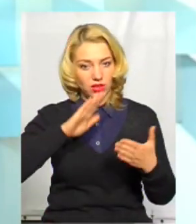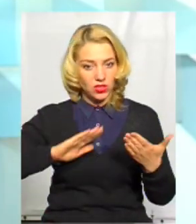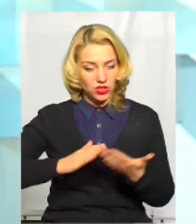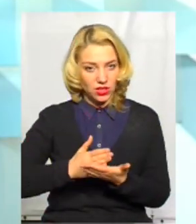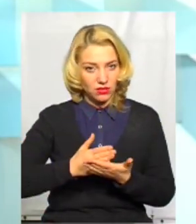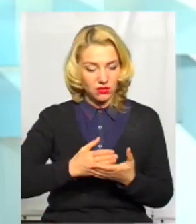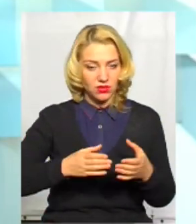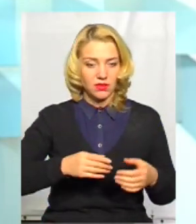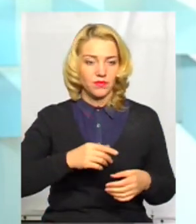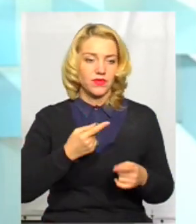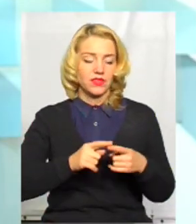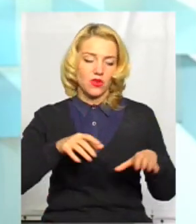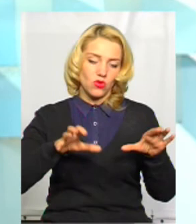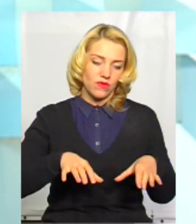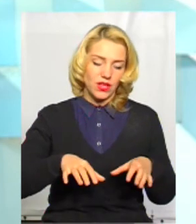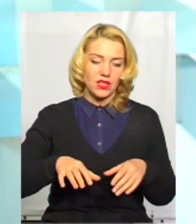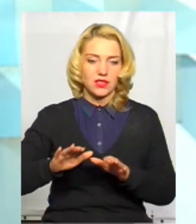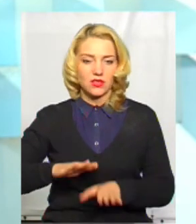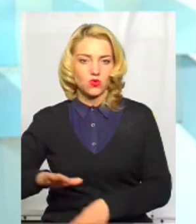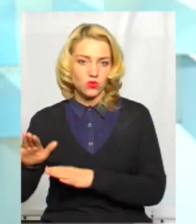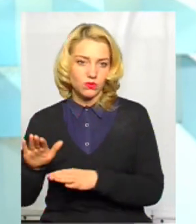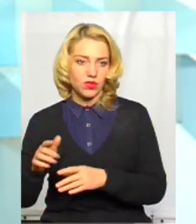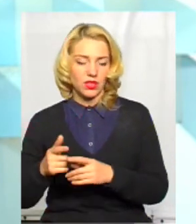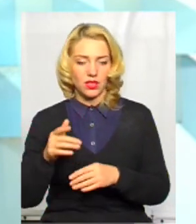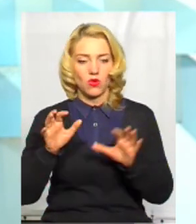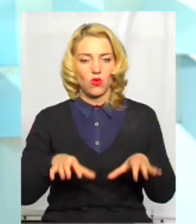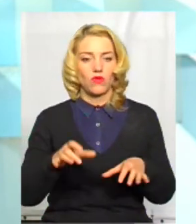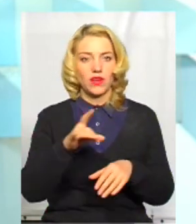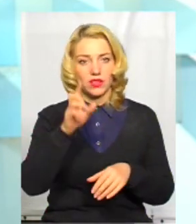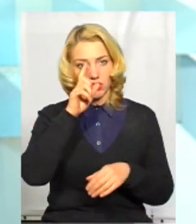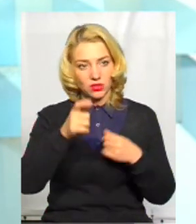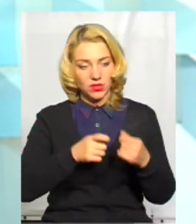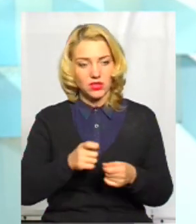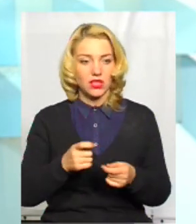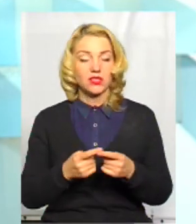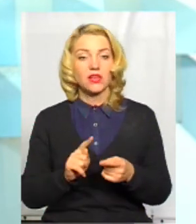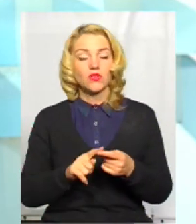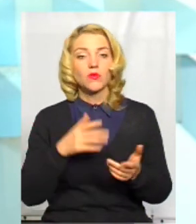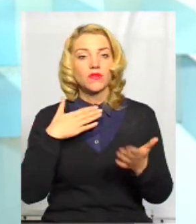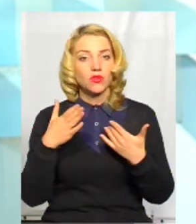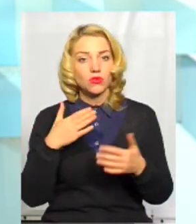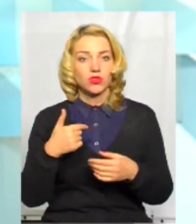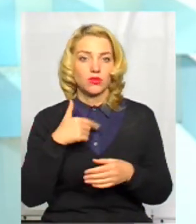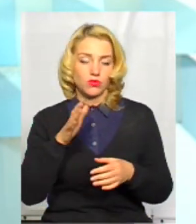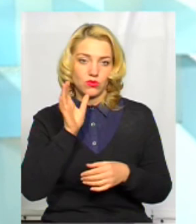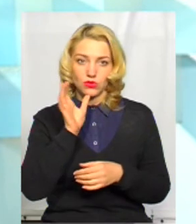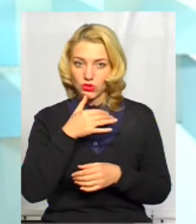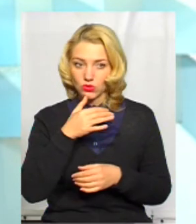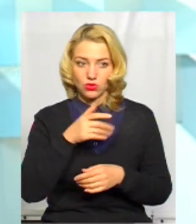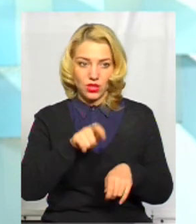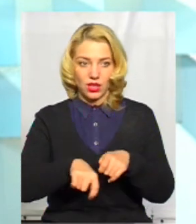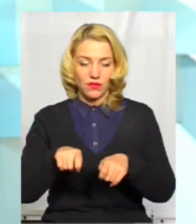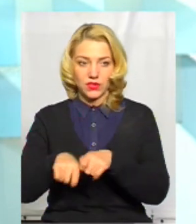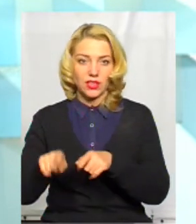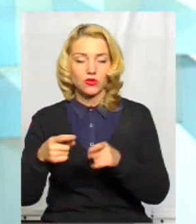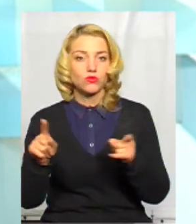характеру. Це голова, це заступники, це голови райдержадміністрації. Звичайно, в цьому відношенні буде серйозна ревізія,